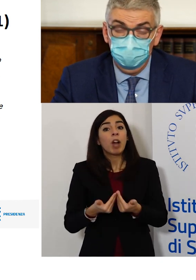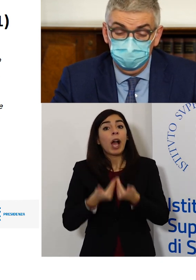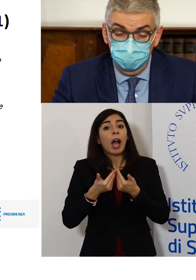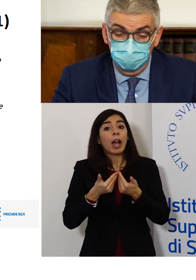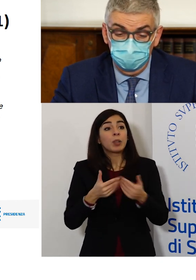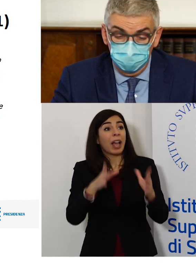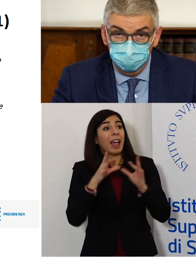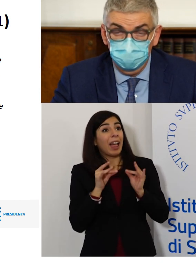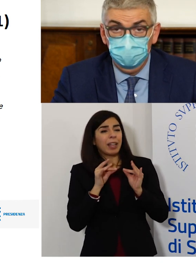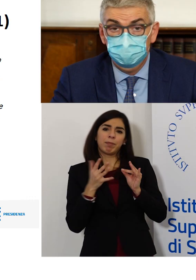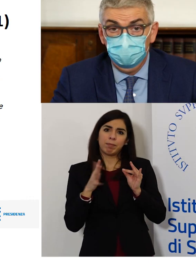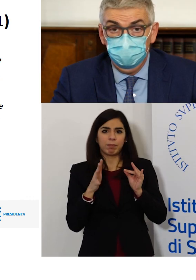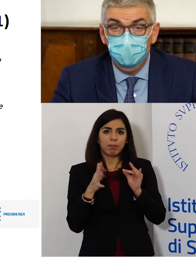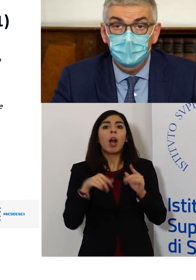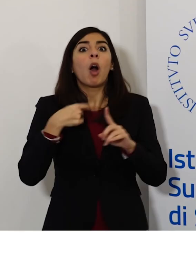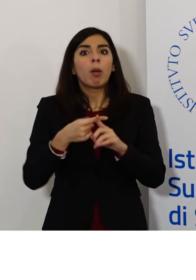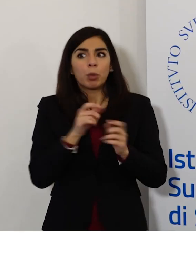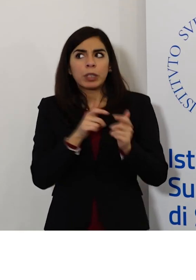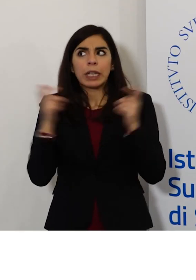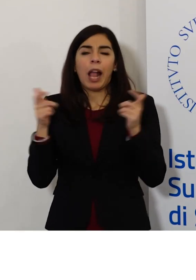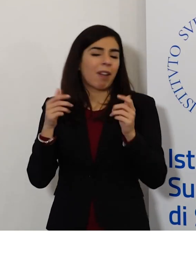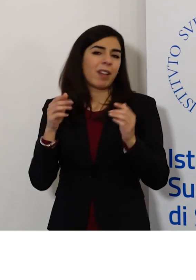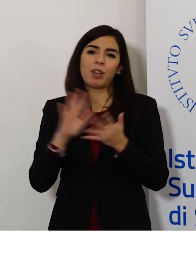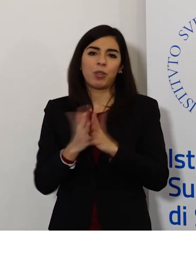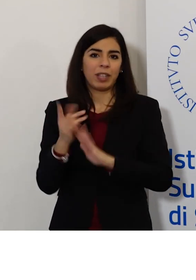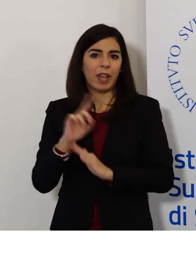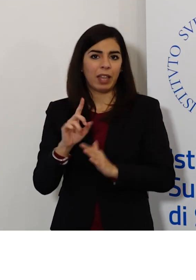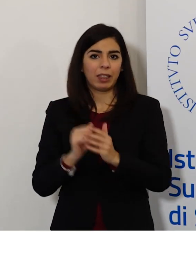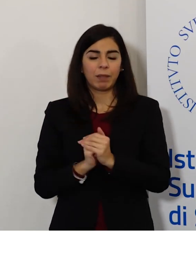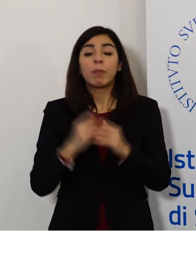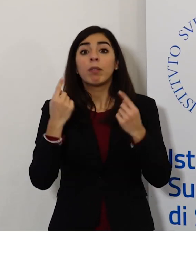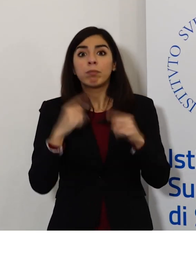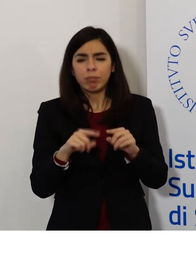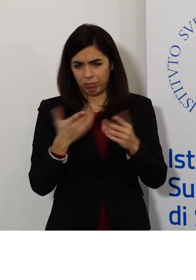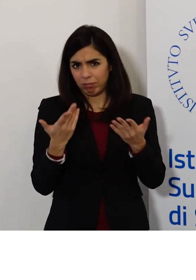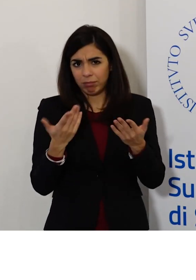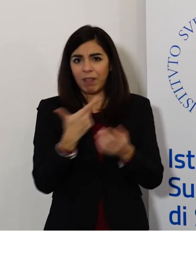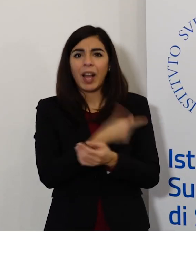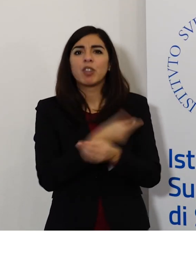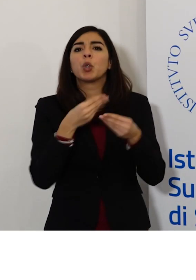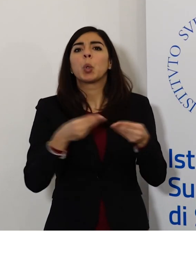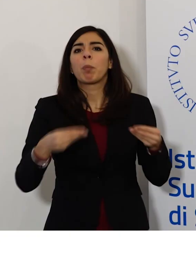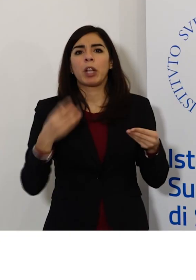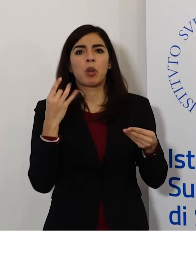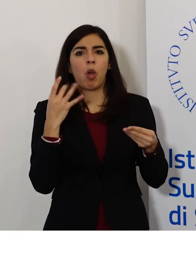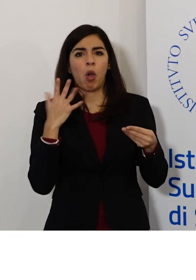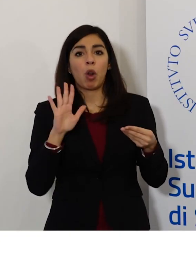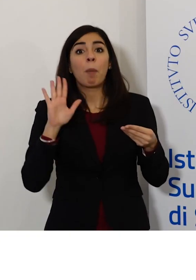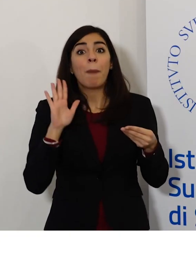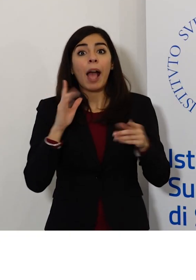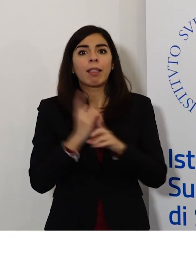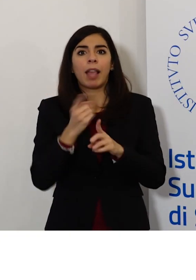anche contro la malattia grave. Questo è uno strumento importante ma parallelamente occorre prudenza nei nostri